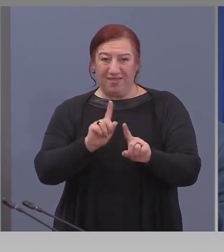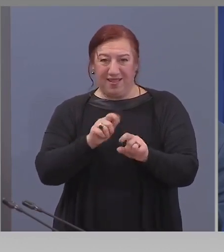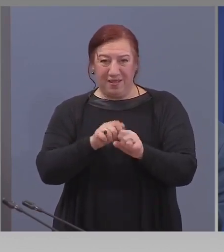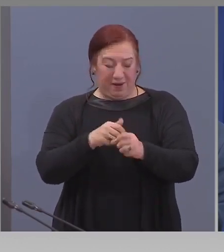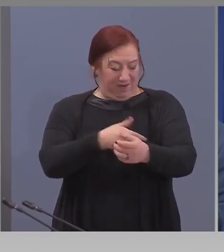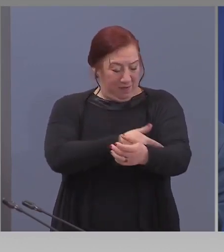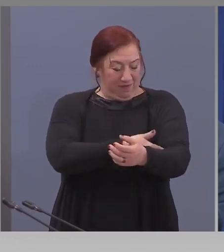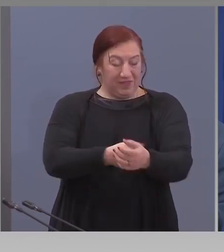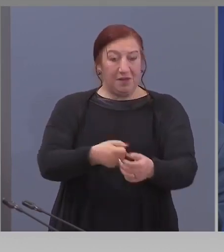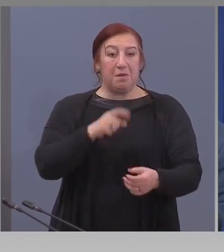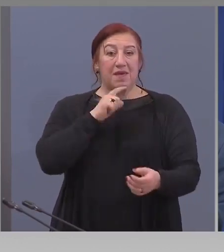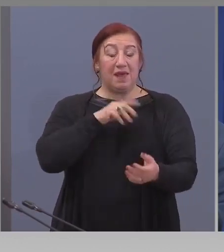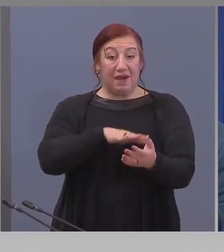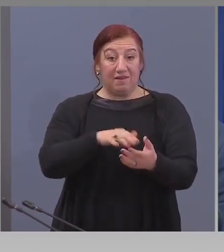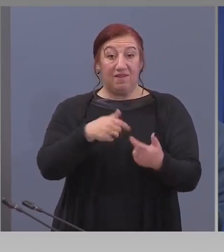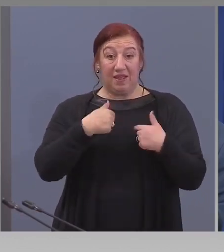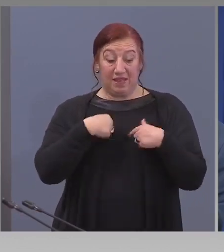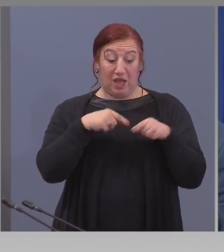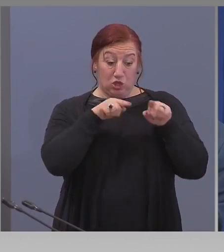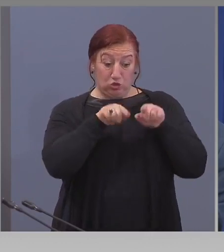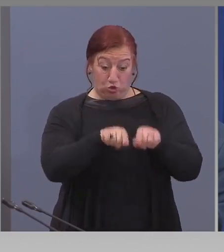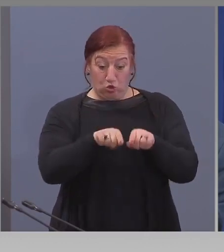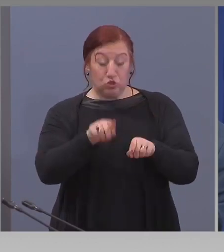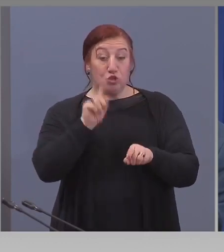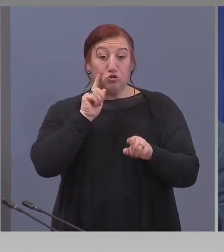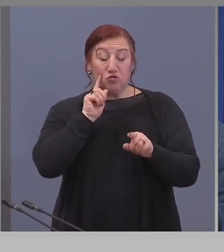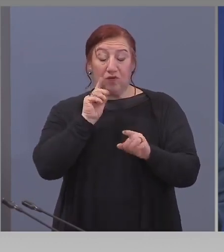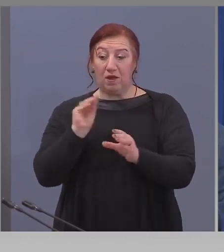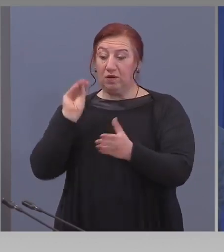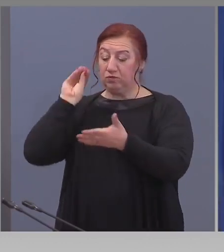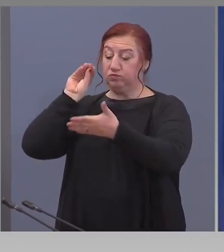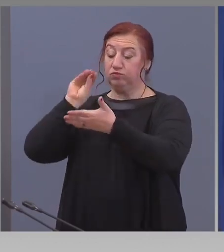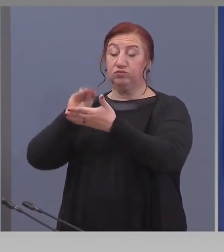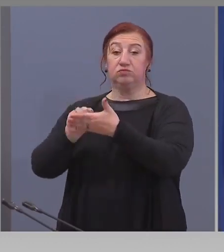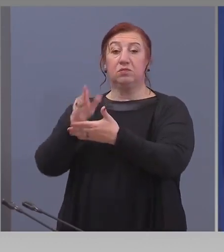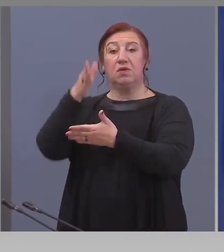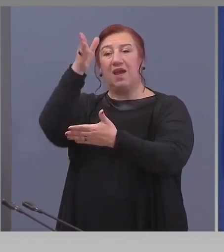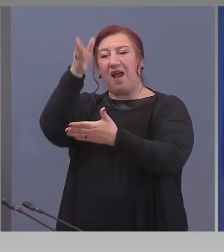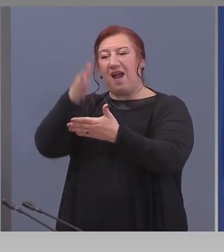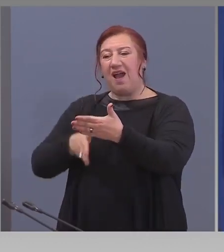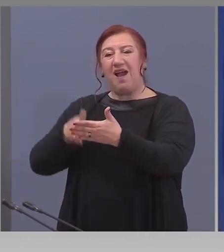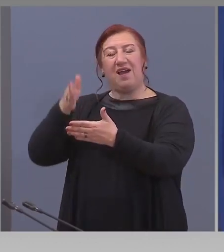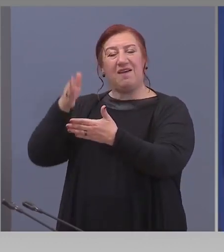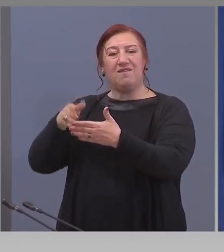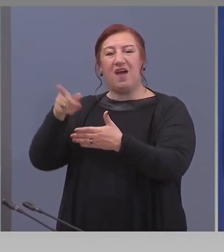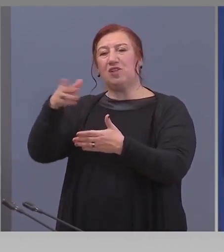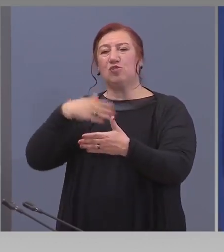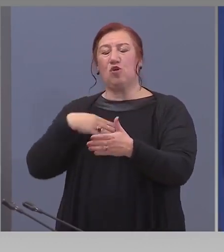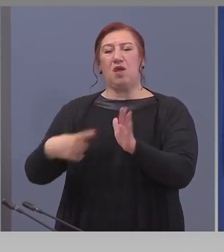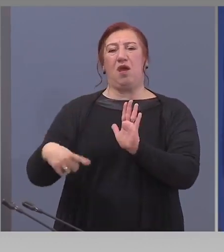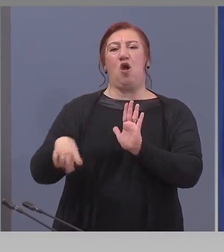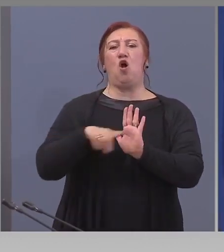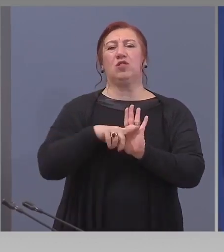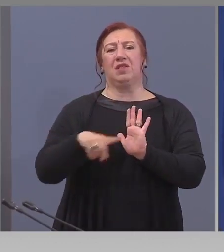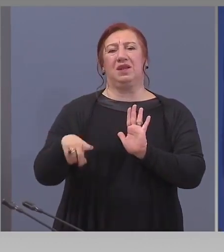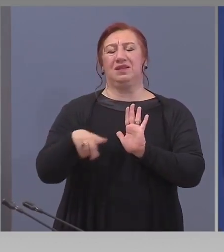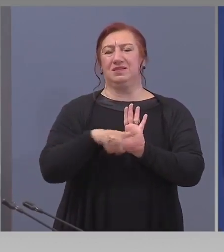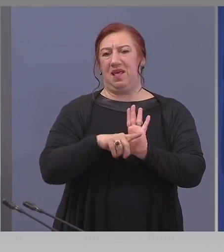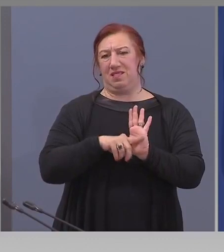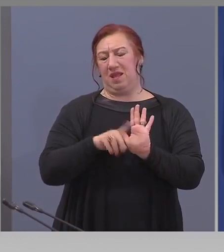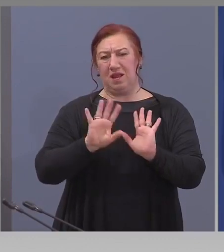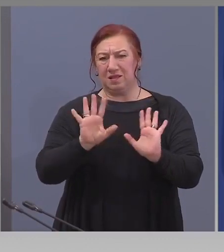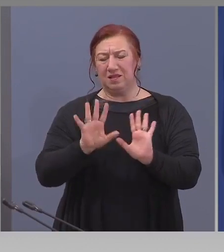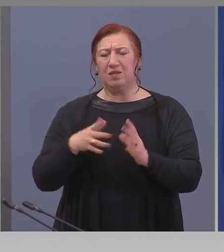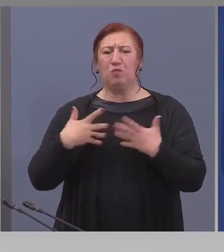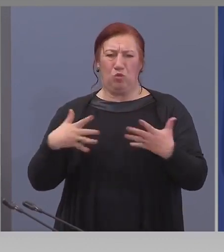човек го вкарваме в графата отрицателен, което се случва масово. и за това